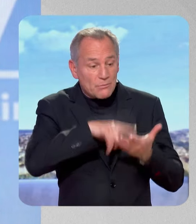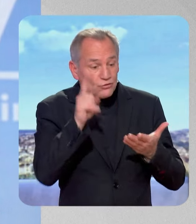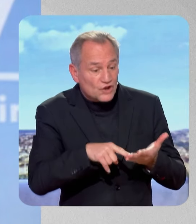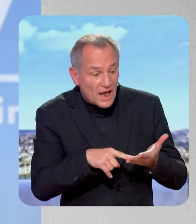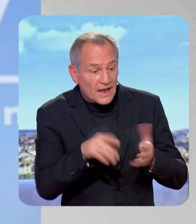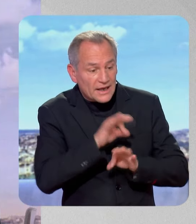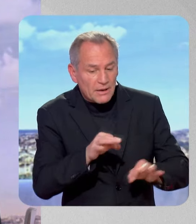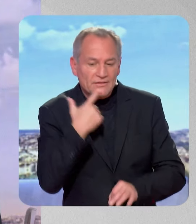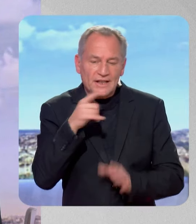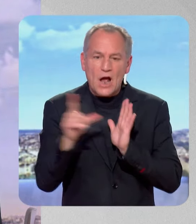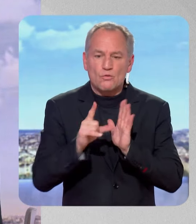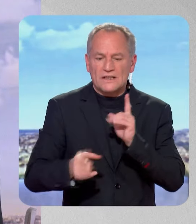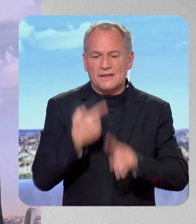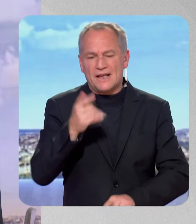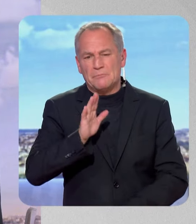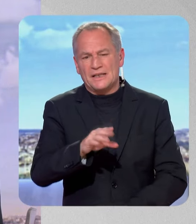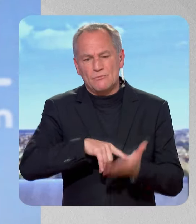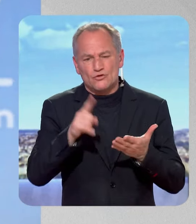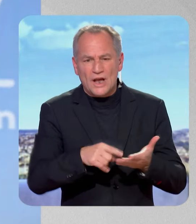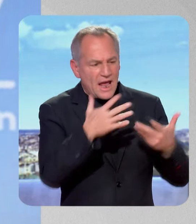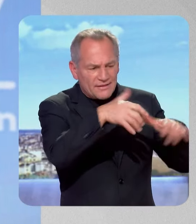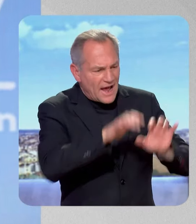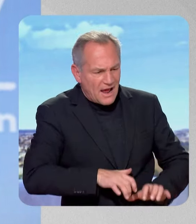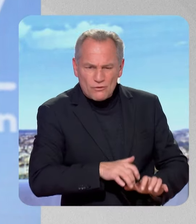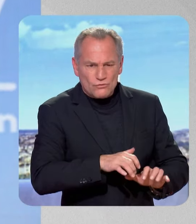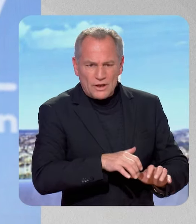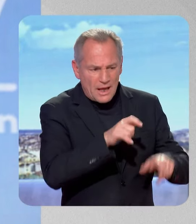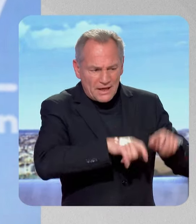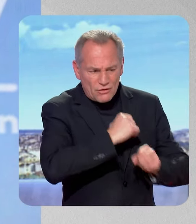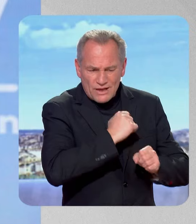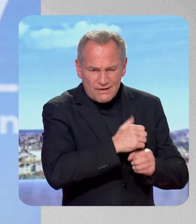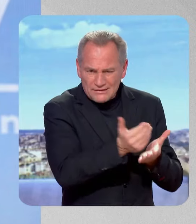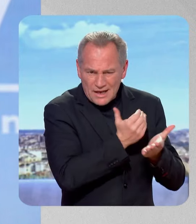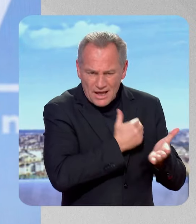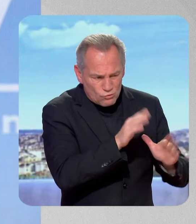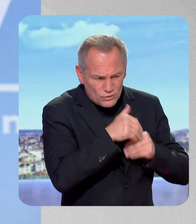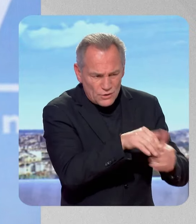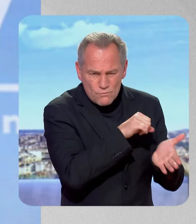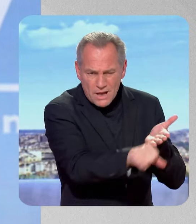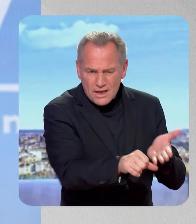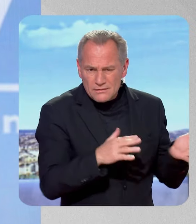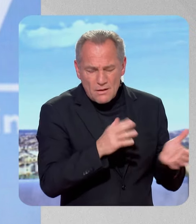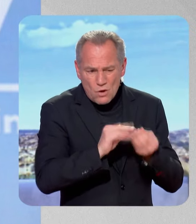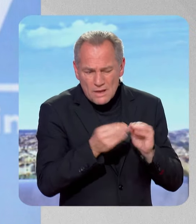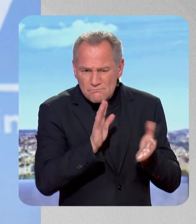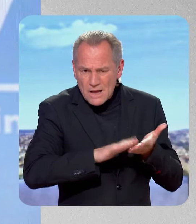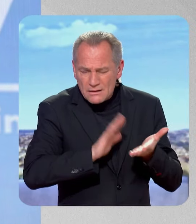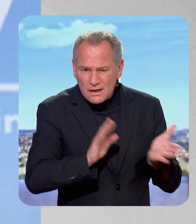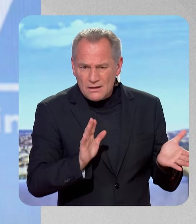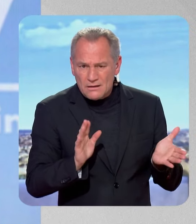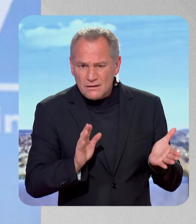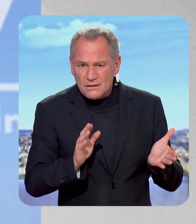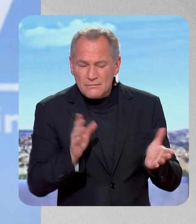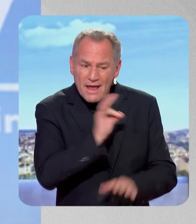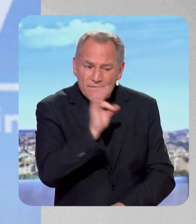budgétaire, les fonctionnaires continueront à être payés, mais par contre, c'est pour ça que je vous parle du fait que M. Macron doit partir, c'est que la France est un grand